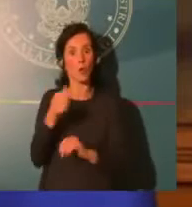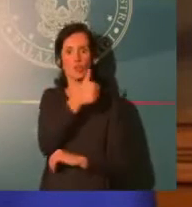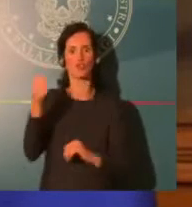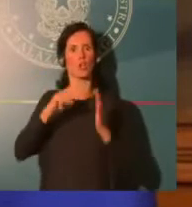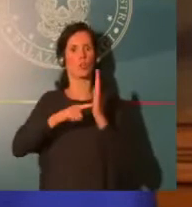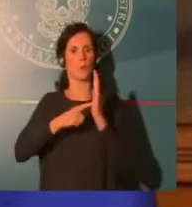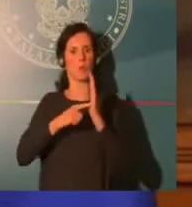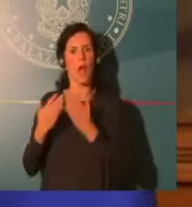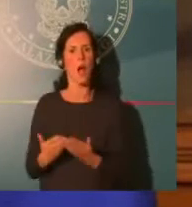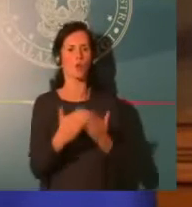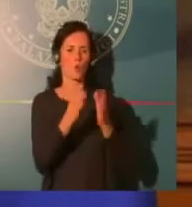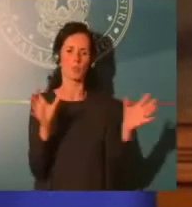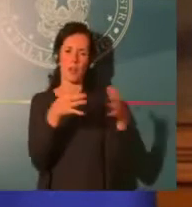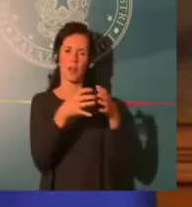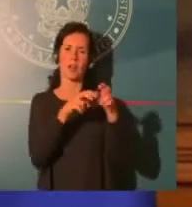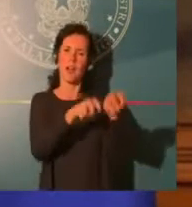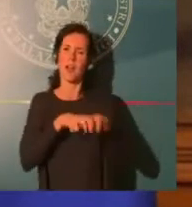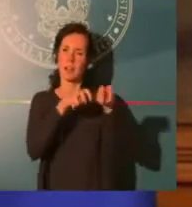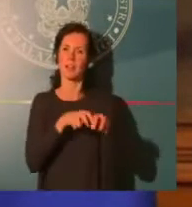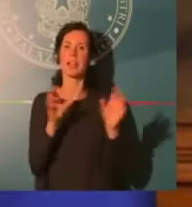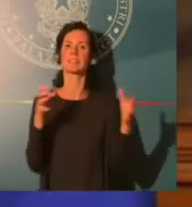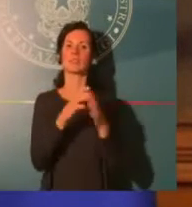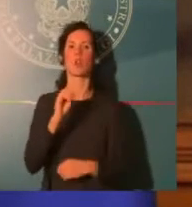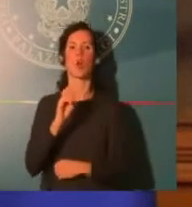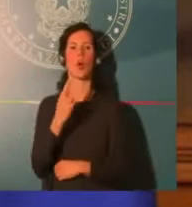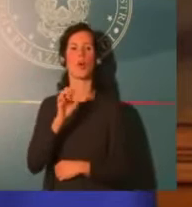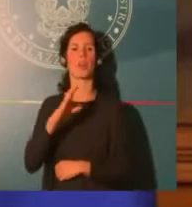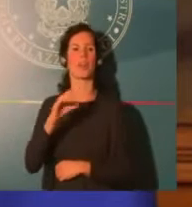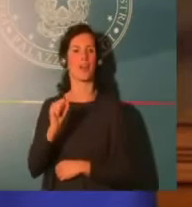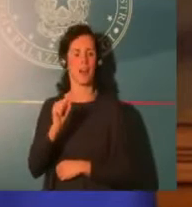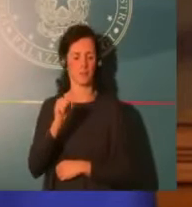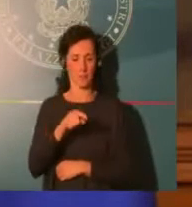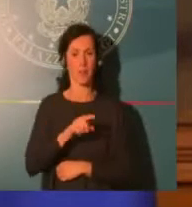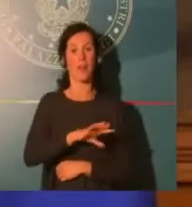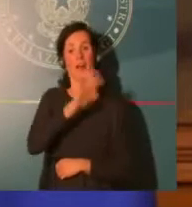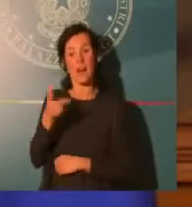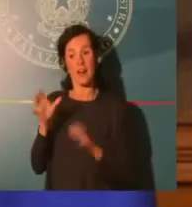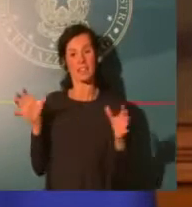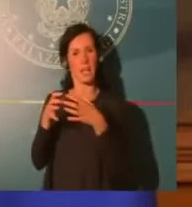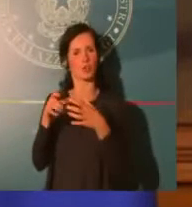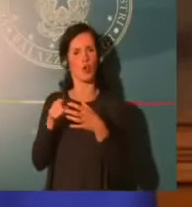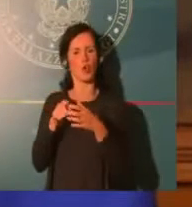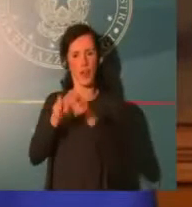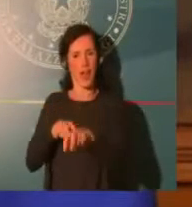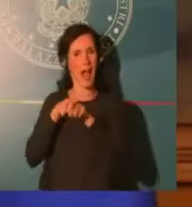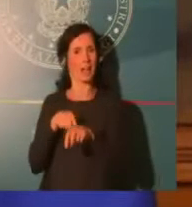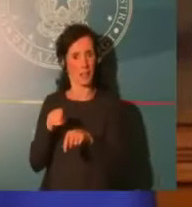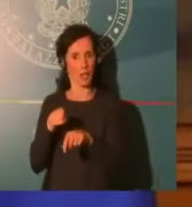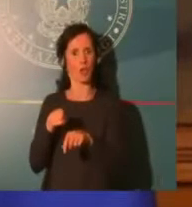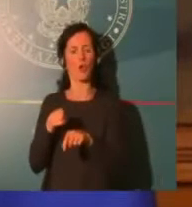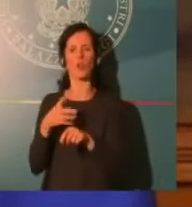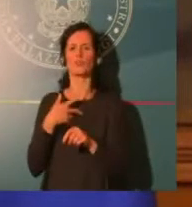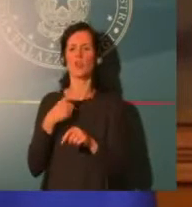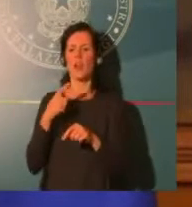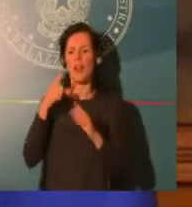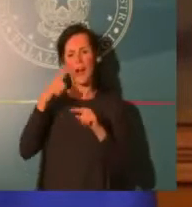agricolo cancelliamo la rata di novembre dei versamenti dei contributi per i lavoratori. In questi giorni